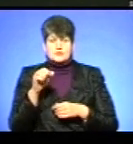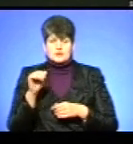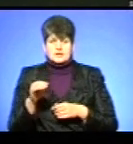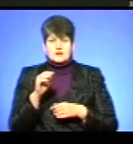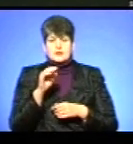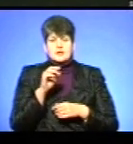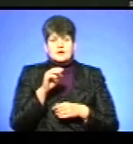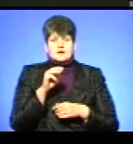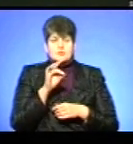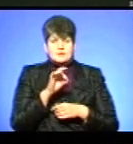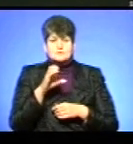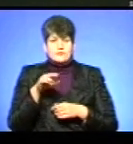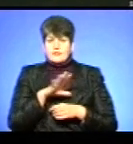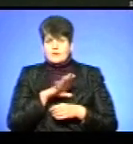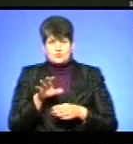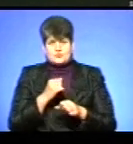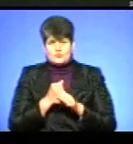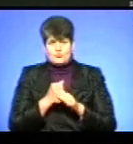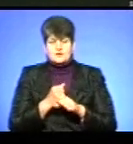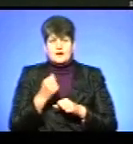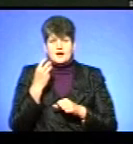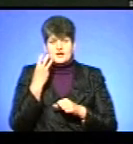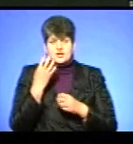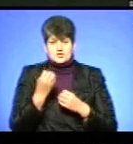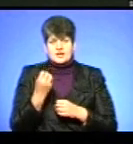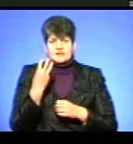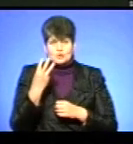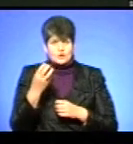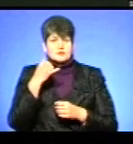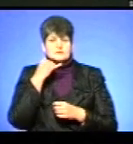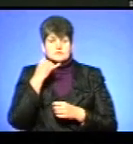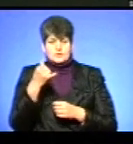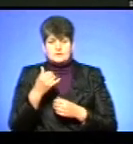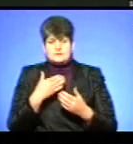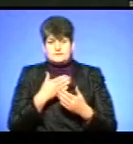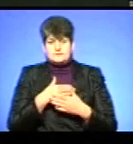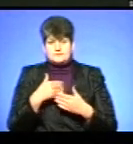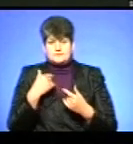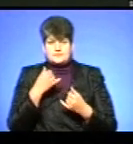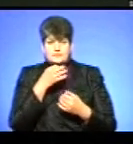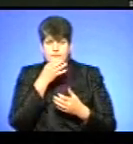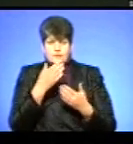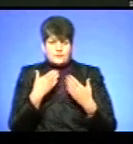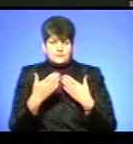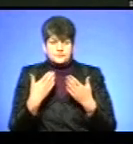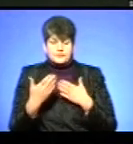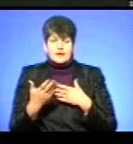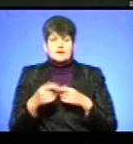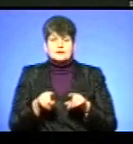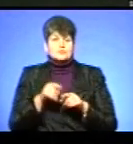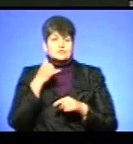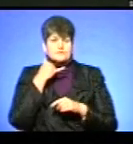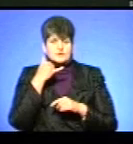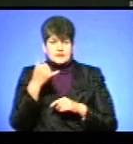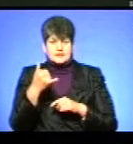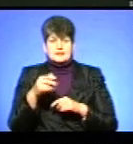Романа Споловича не було на робочому місці, а ще троє перевізників не відповідали на телефонні дзвінки. Також ми телефонували до директора комунального